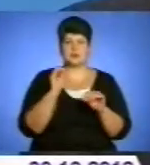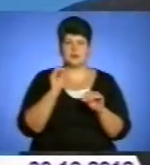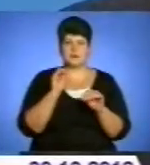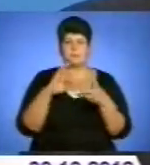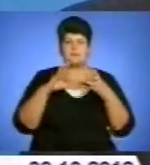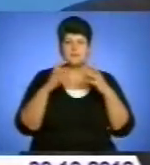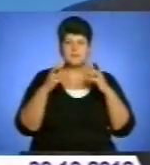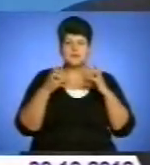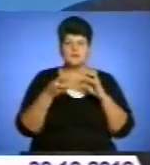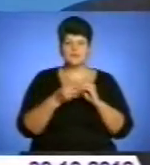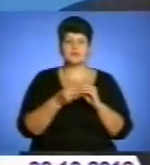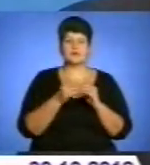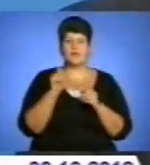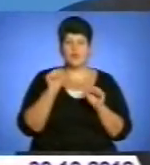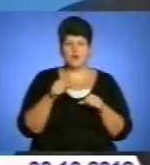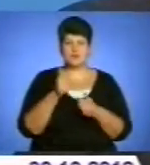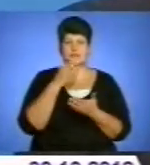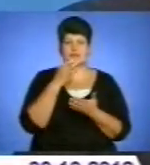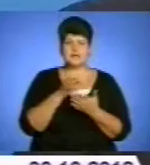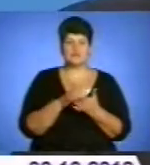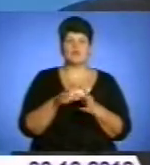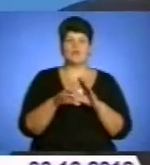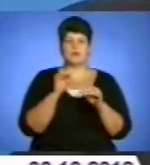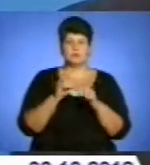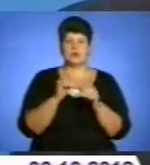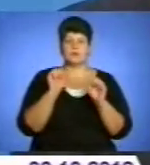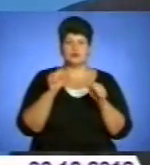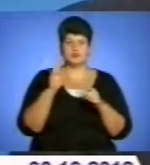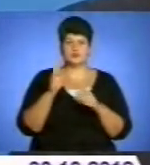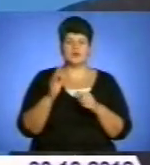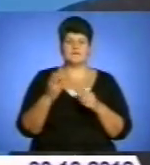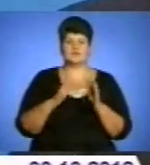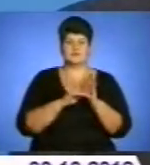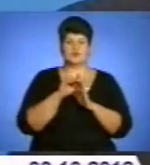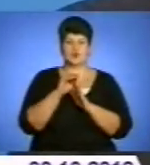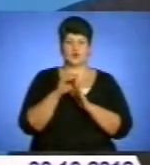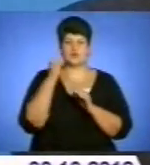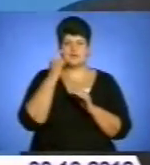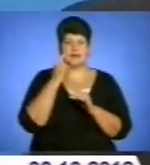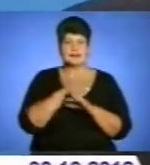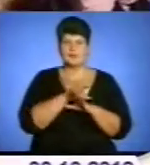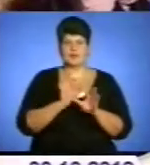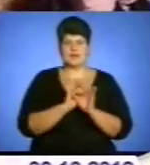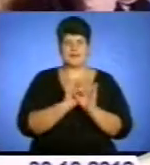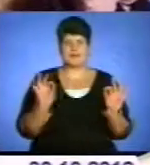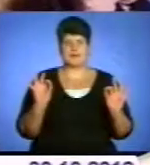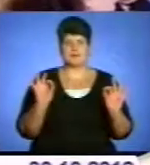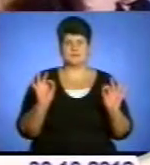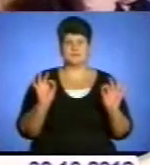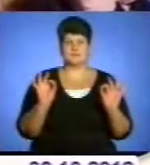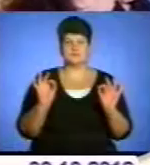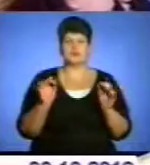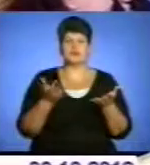Підбиваючи підсумки, ми можемо сказати, що вибори заслугують на високу оцінку, хоча вони не були ідеальними. За